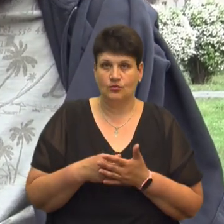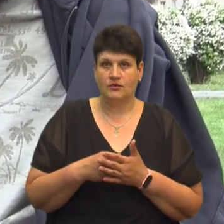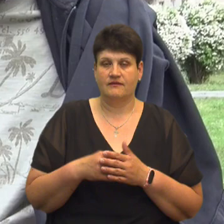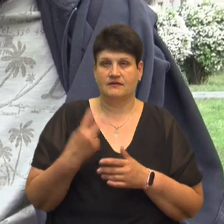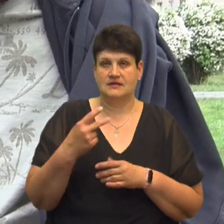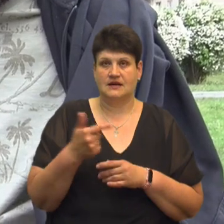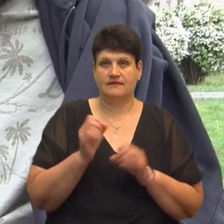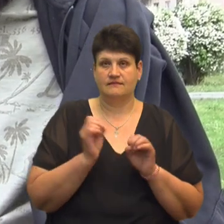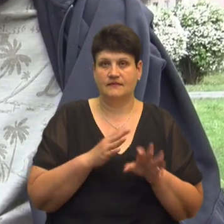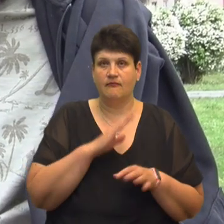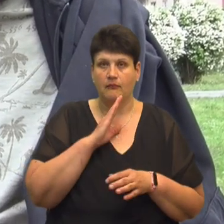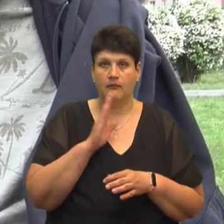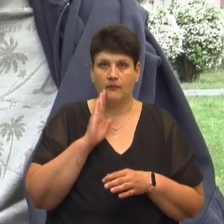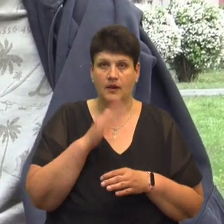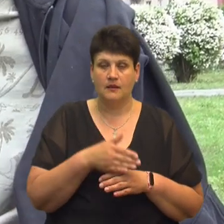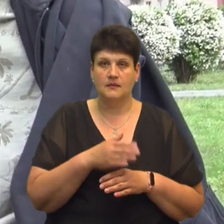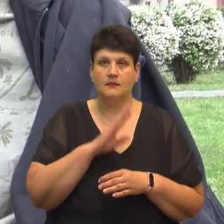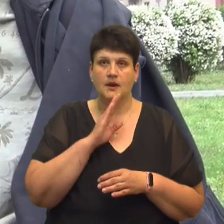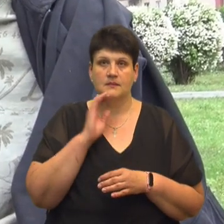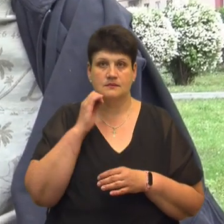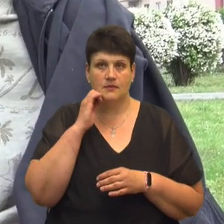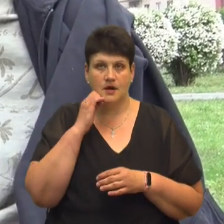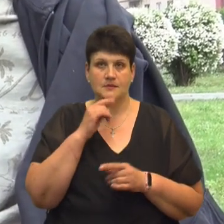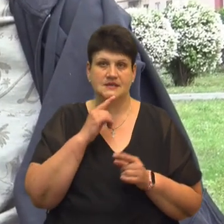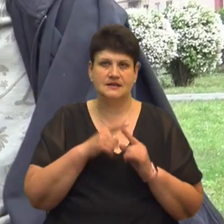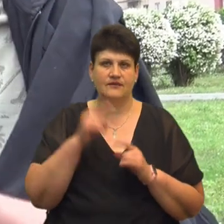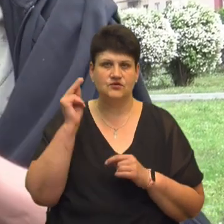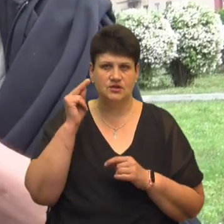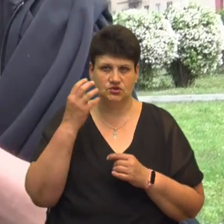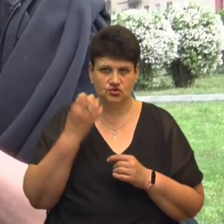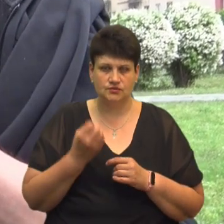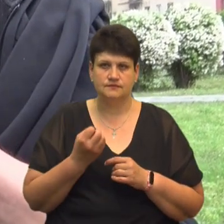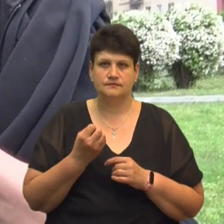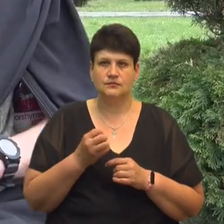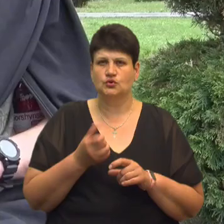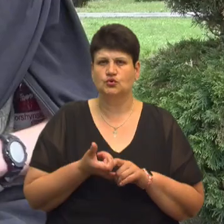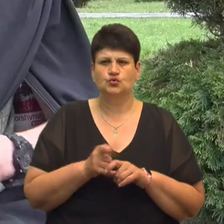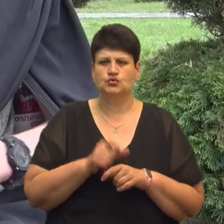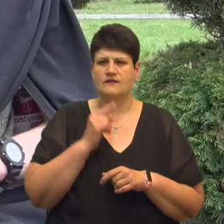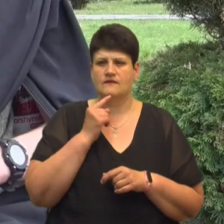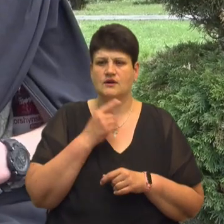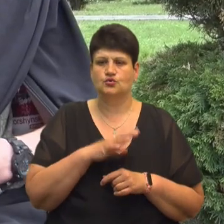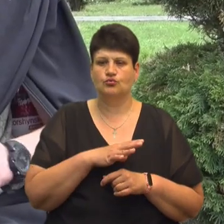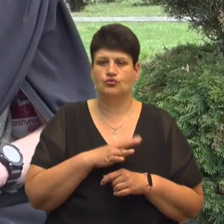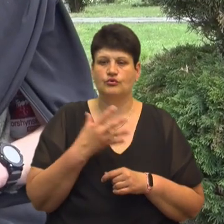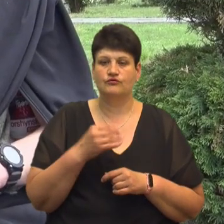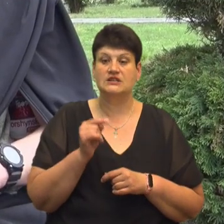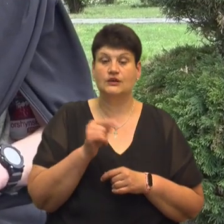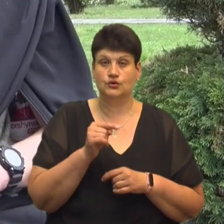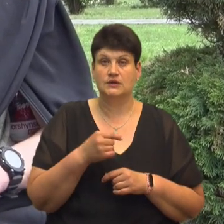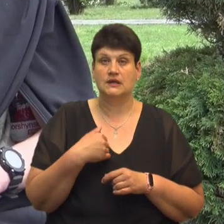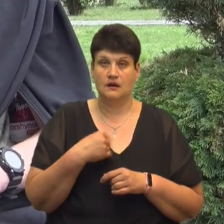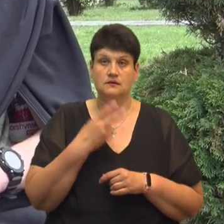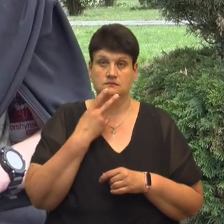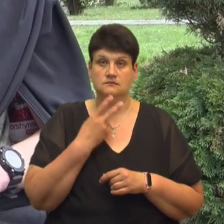з бабушкой і з сестра вчиться, ну, дуже важко було. Вже тоді я почав